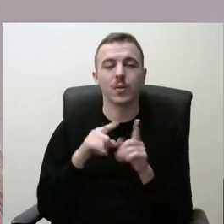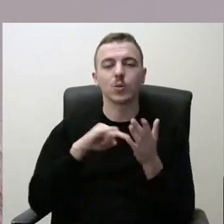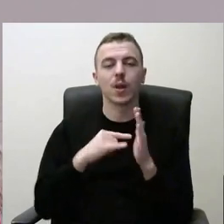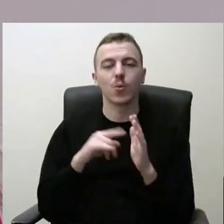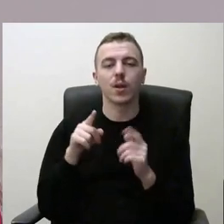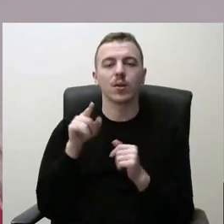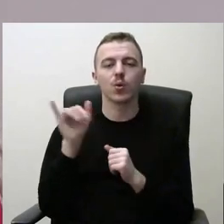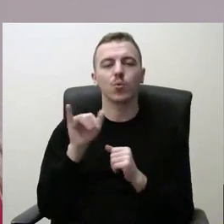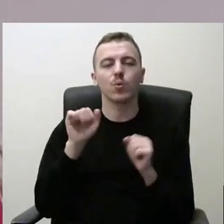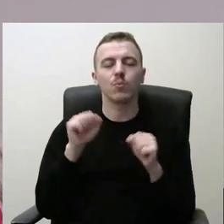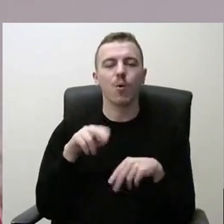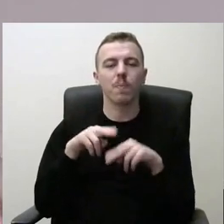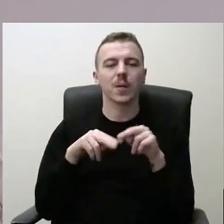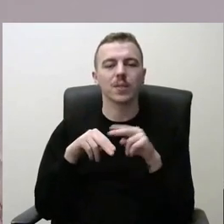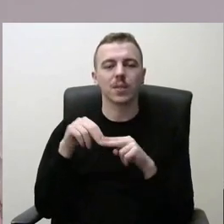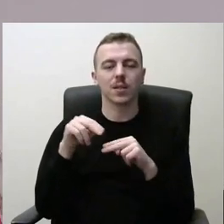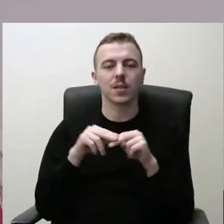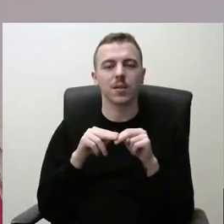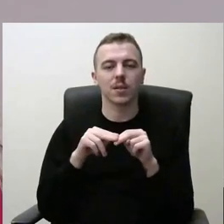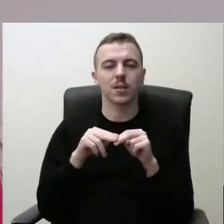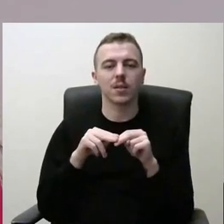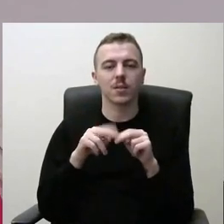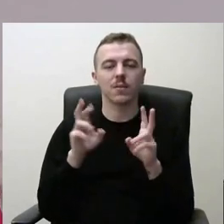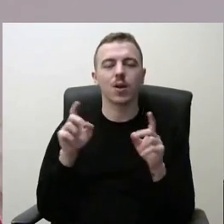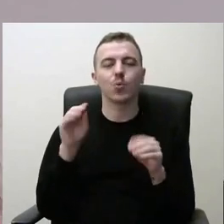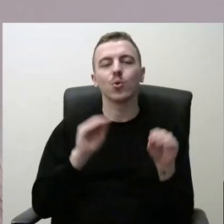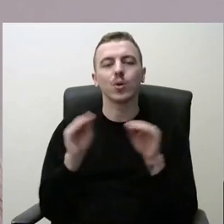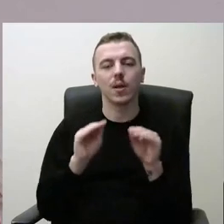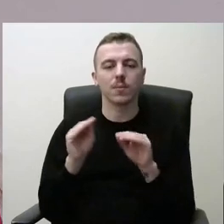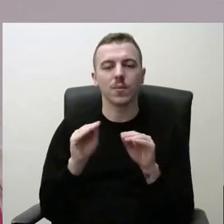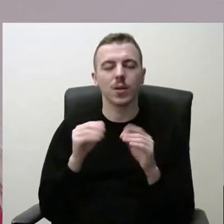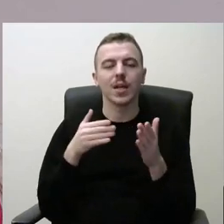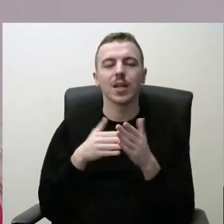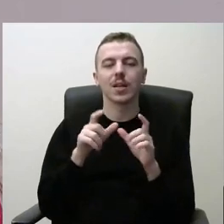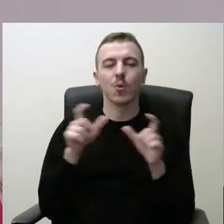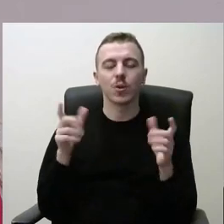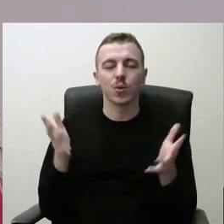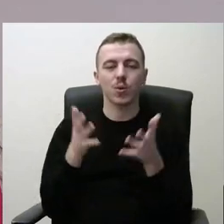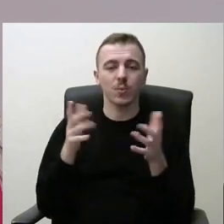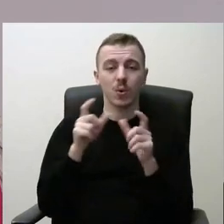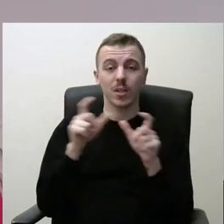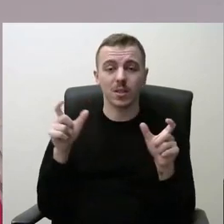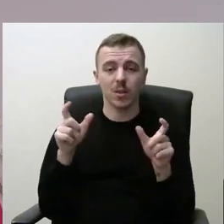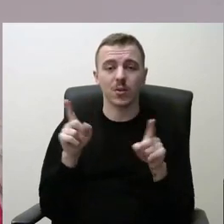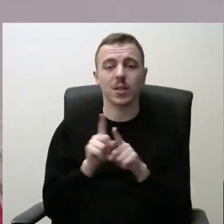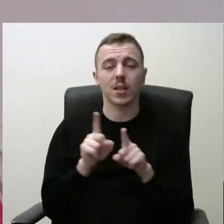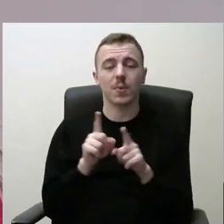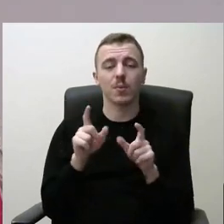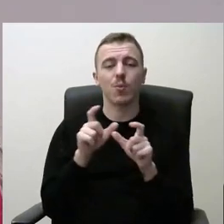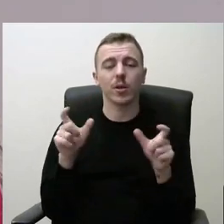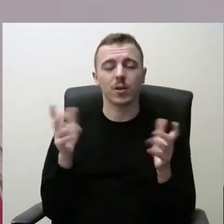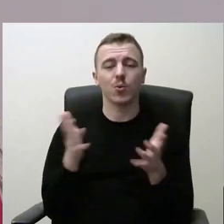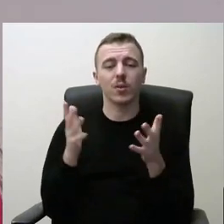būtų statoma tiesiog atkuriamos iki mokyklinės ūkdymo įsteigos ir taip pat mokyklinės ūkdymo